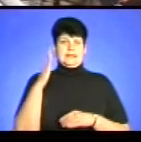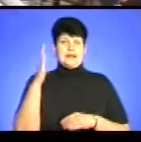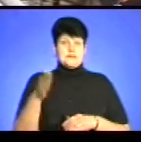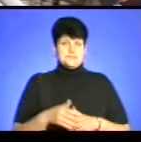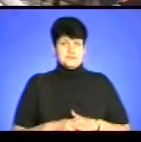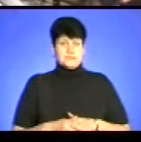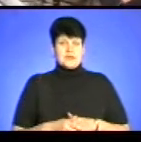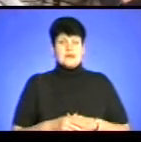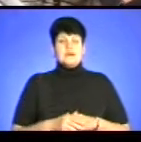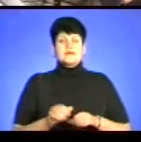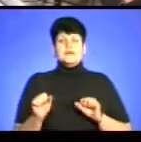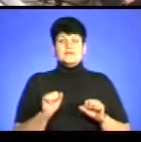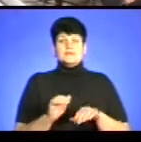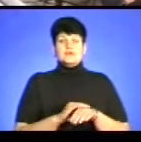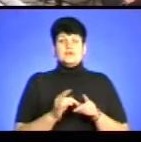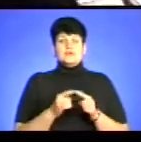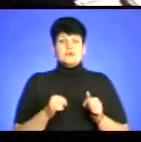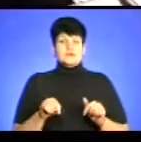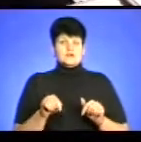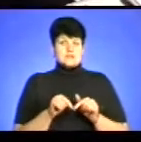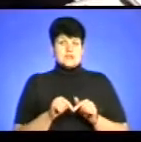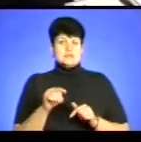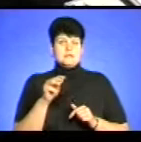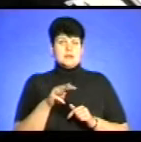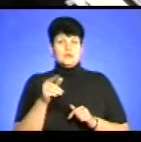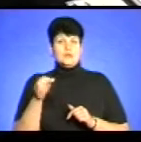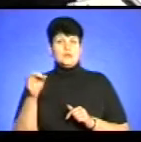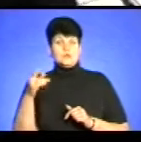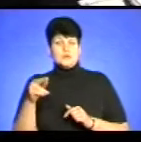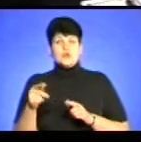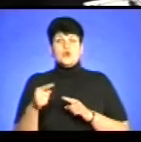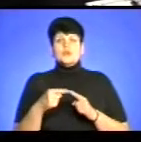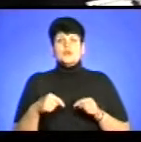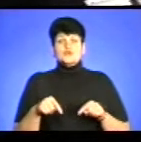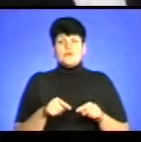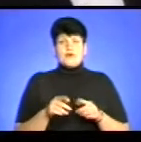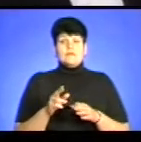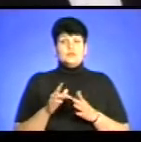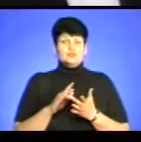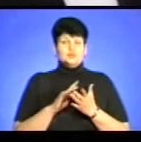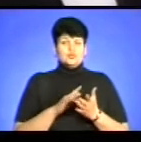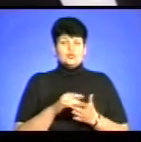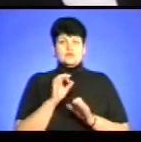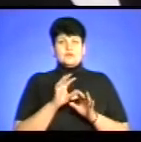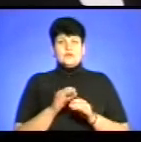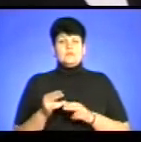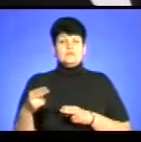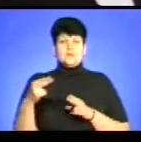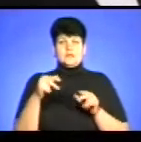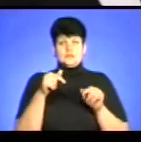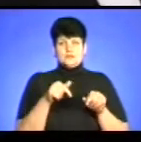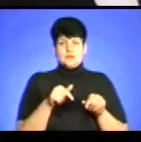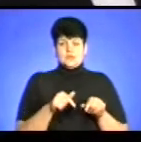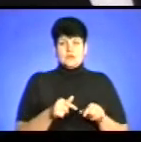Керівник благодійної організації MGI Майкл Готт, який організував тур, розповідає, завітати в Україну з хором «Мастер